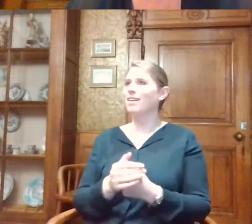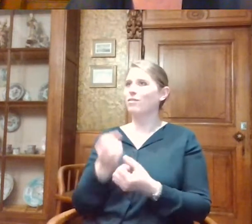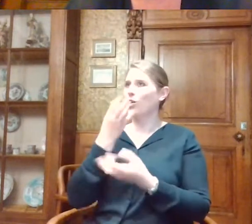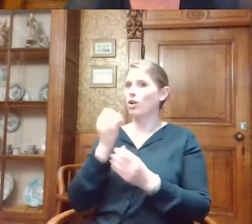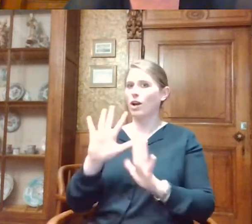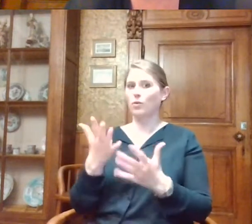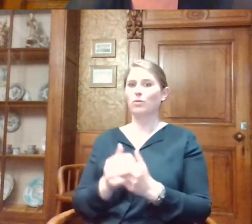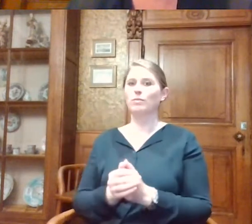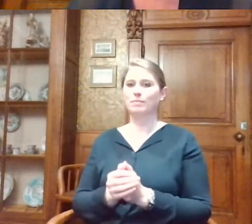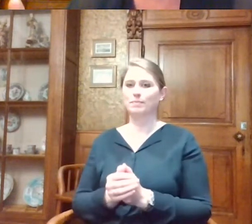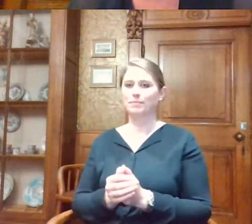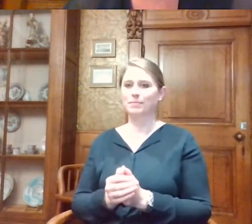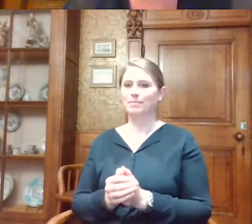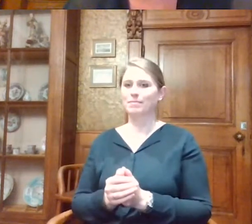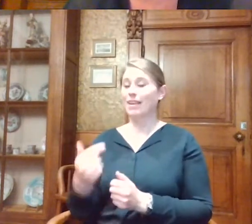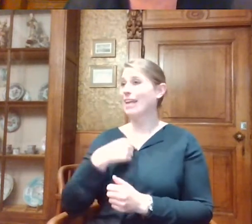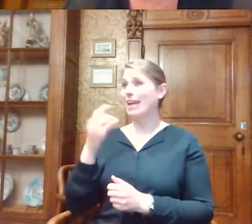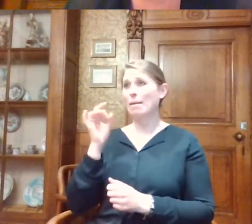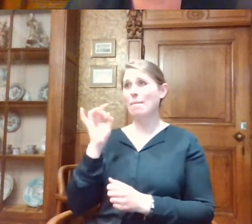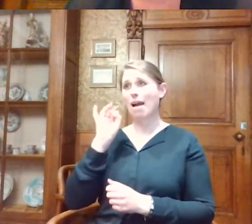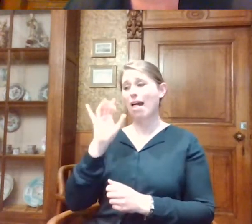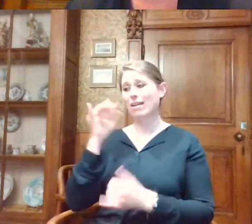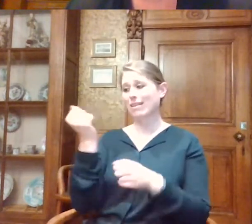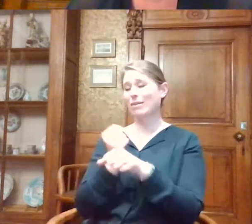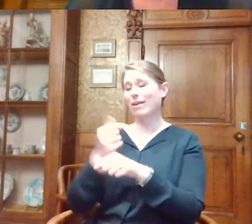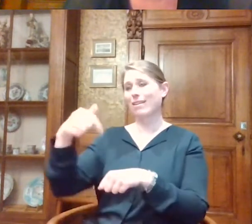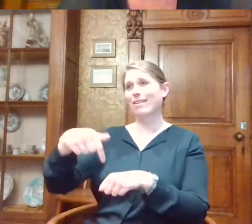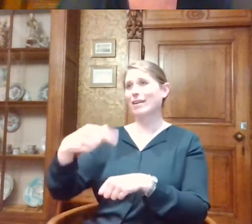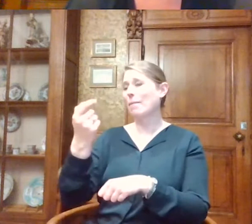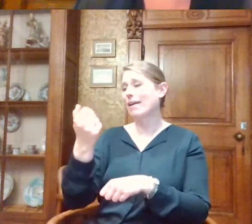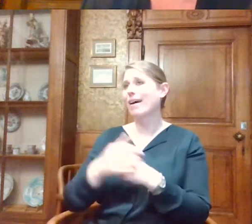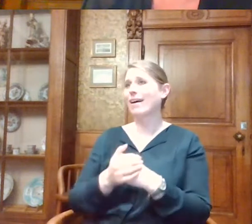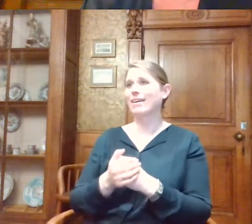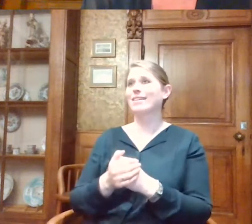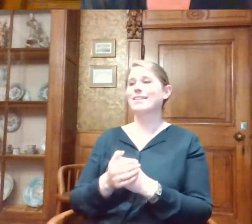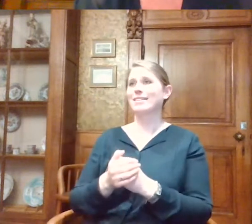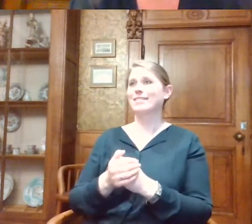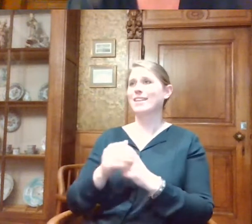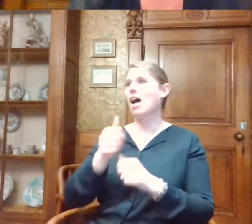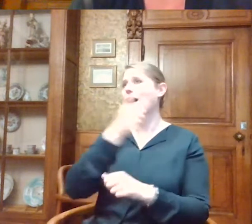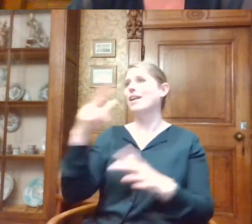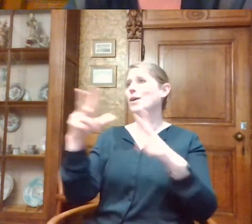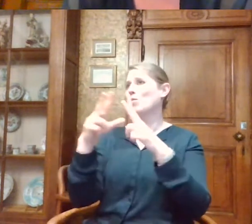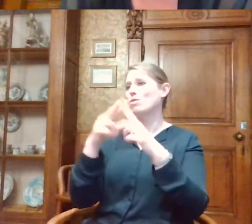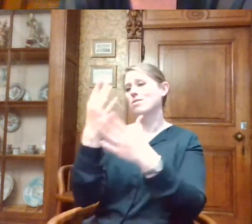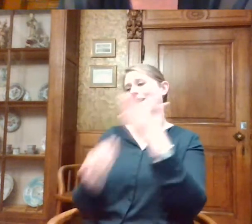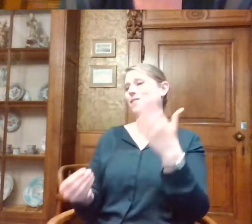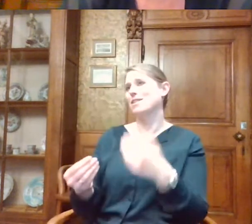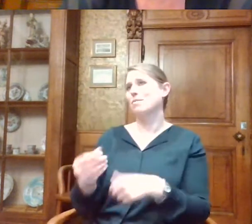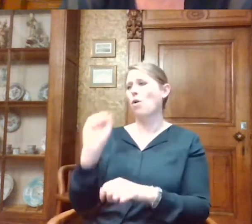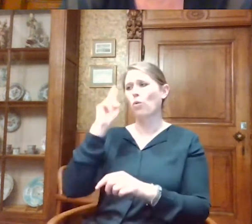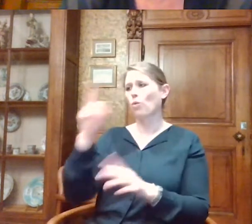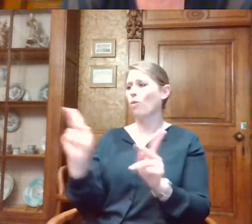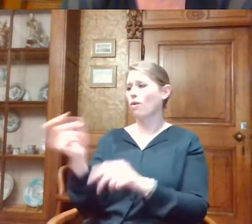leggen. Dat is goed. Ik werk bijna elke dag hier in Leuven in de universiteitsbibliotheek. Alleen op woensdag niet. gewoon eventjes